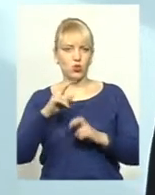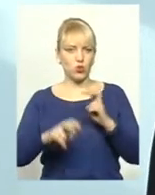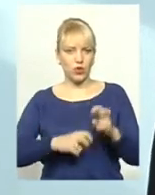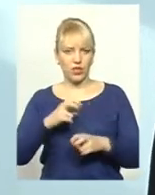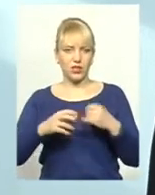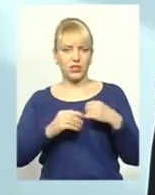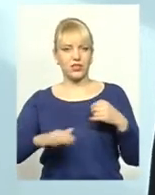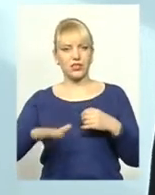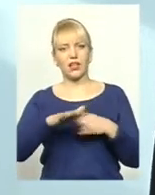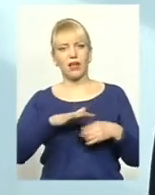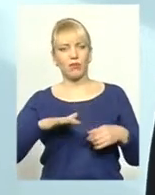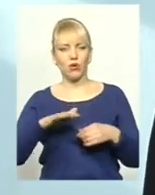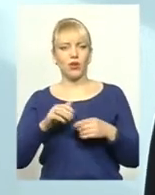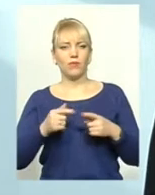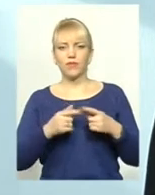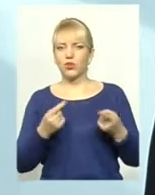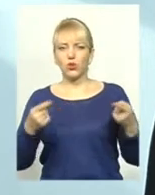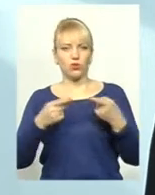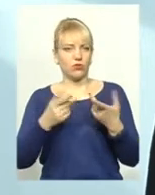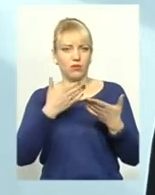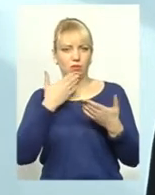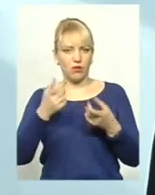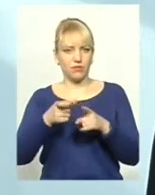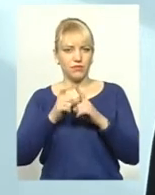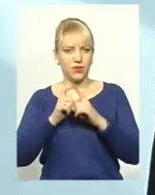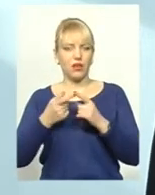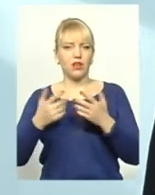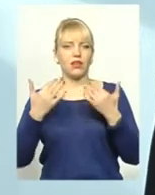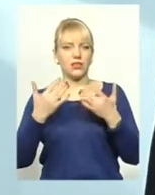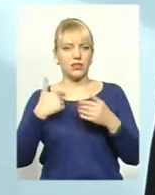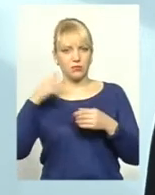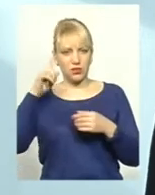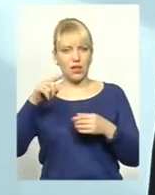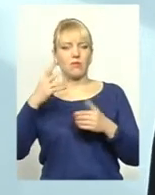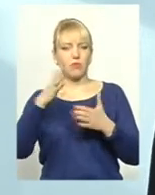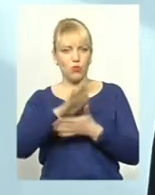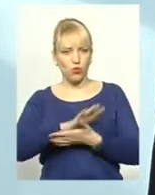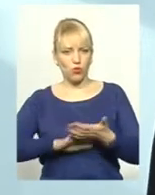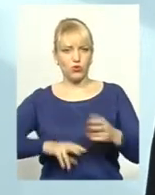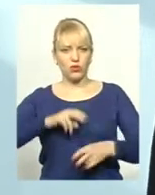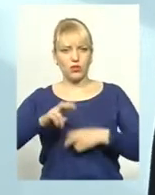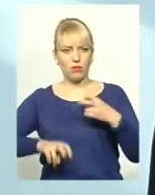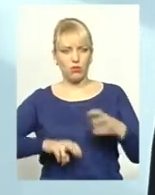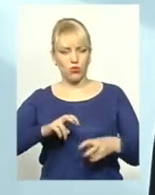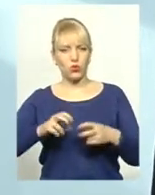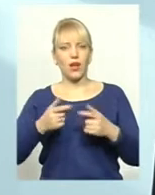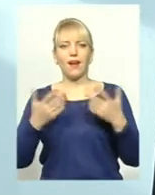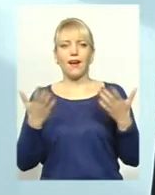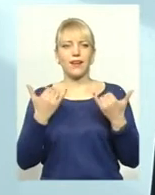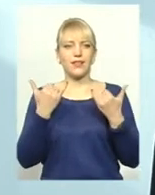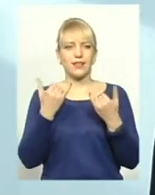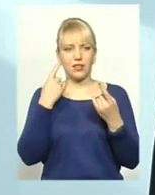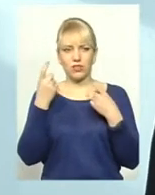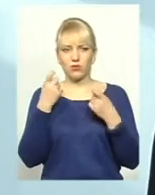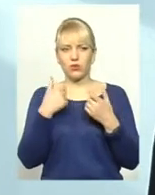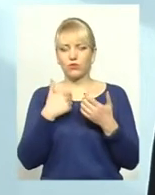однозначно визначена, яка пошуки ще до цих пір тривають, наскільки мені відомо, станом на кінець року це було так, а яка зараз інформація ще